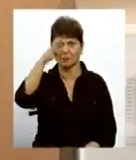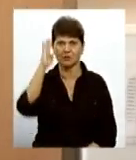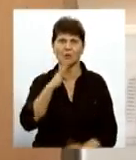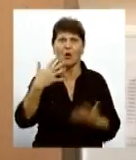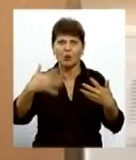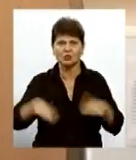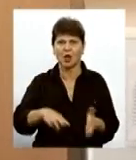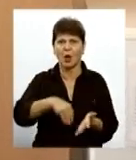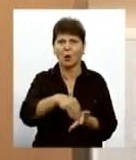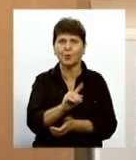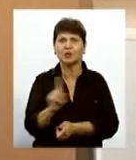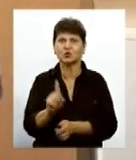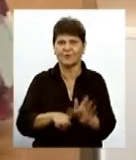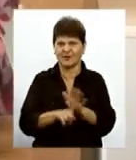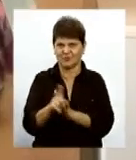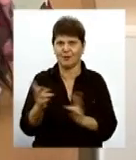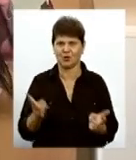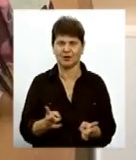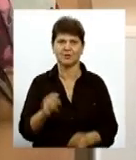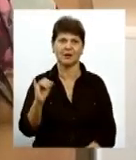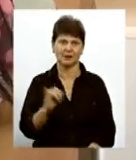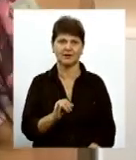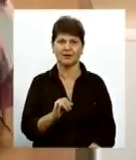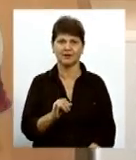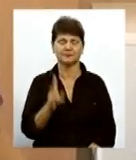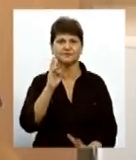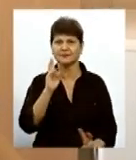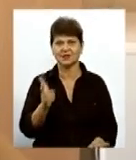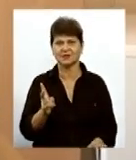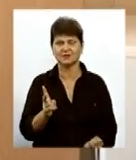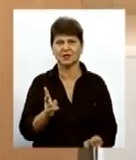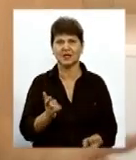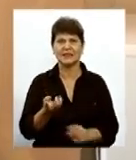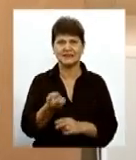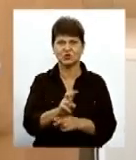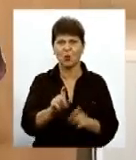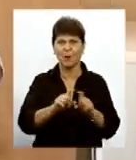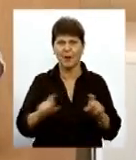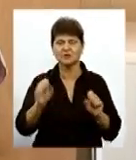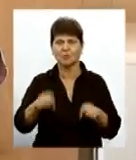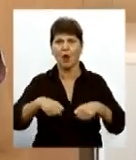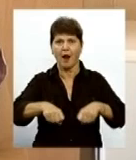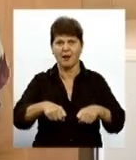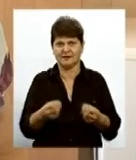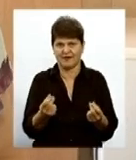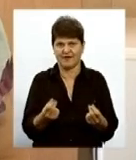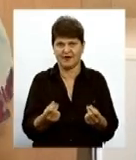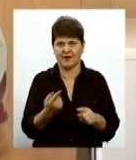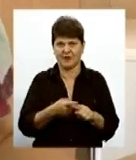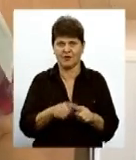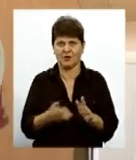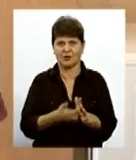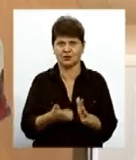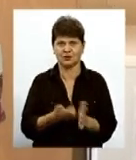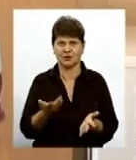купили те, що їм потрібно І, ну не знаю, зайшовши в магазин, може, комусь на коляску не вистачає цих грошей